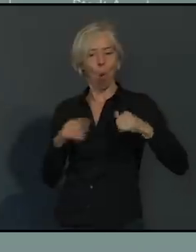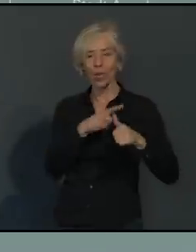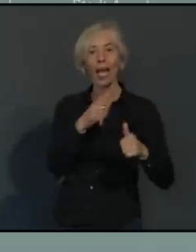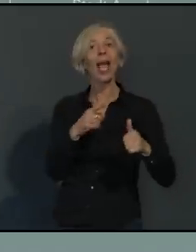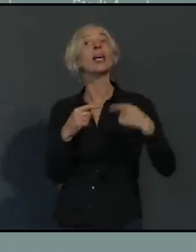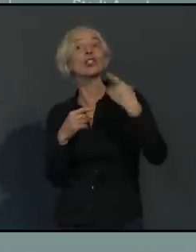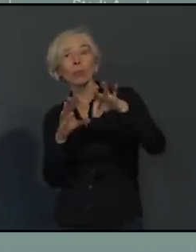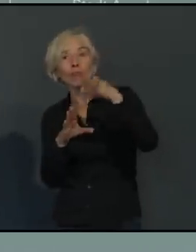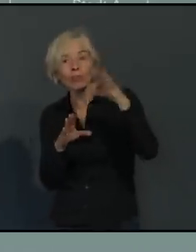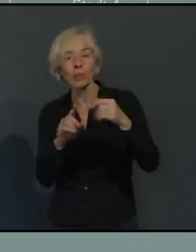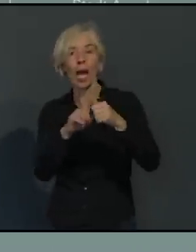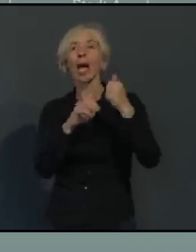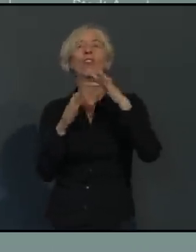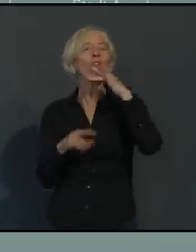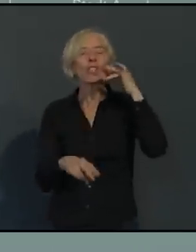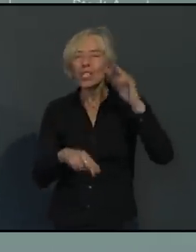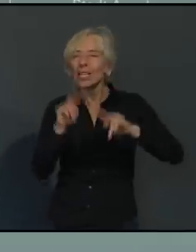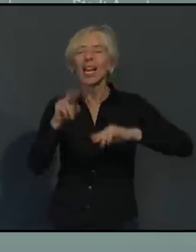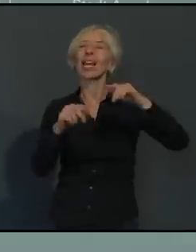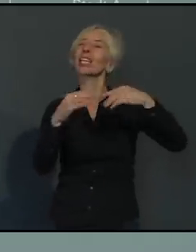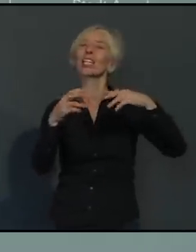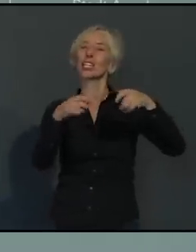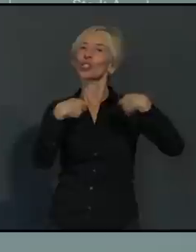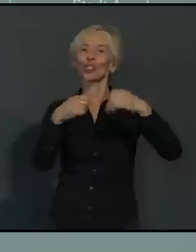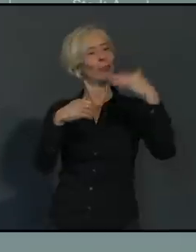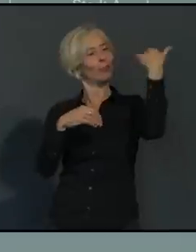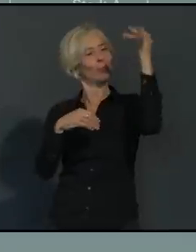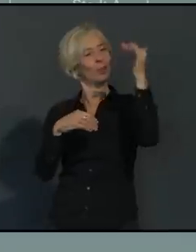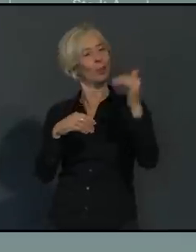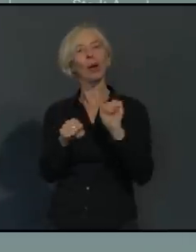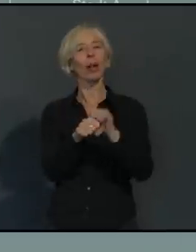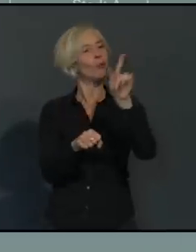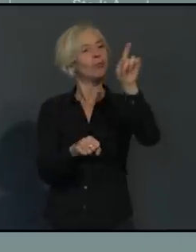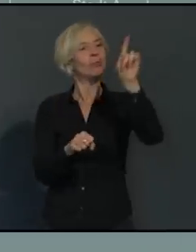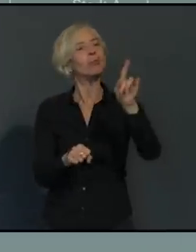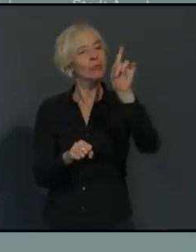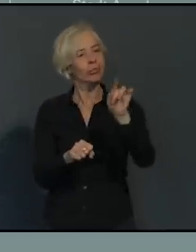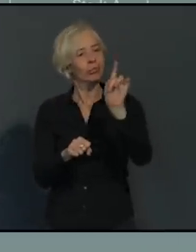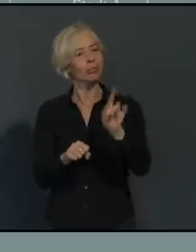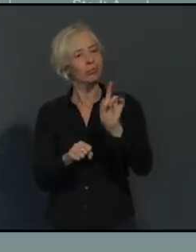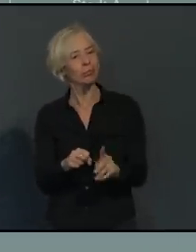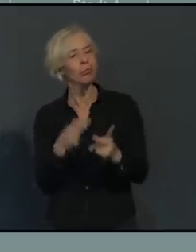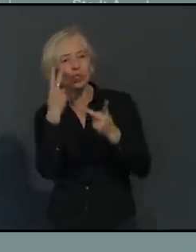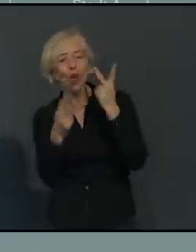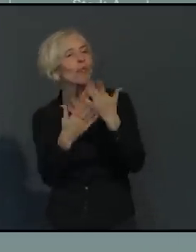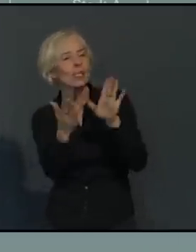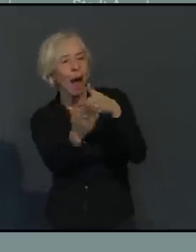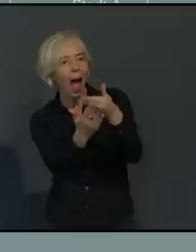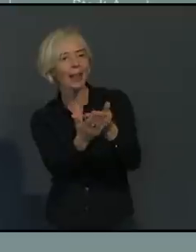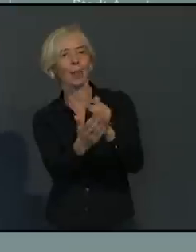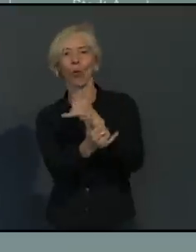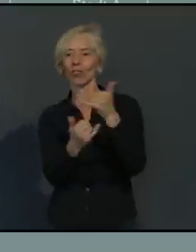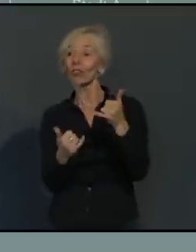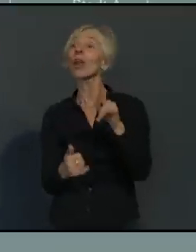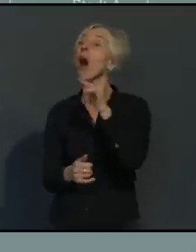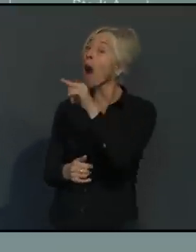Läden, ob Boutiquen, traditionsreiche Geschäfte oder eben auch der Stadtmarkt. Dort kann man einfach drauf schauen, sich vom Angebot in der City